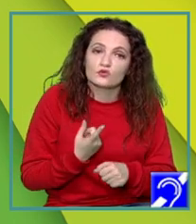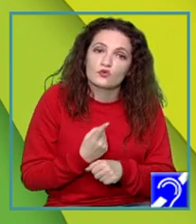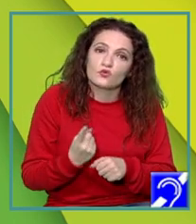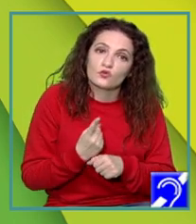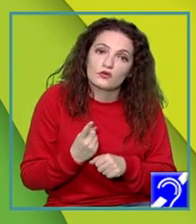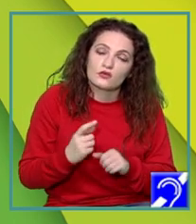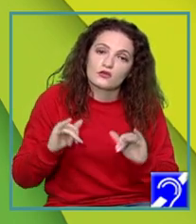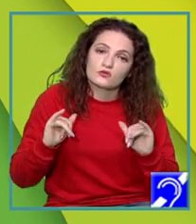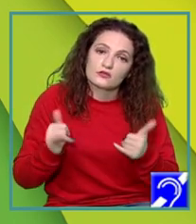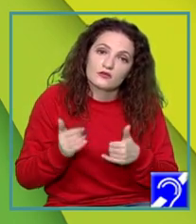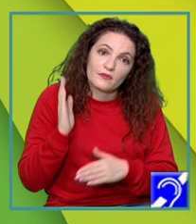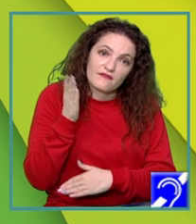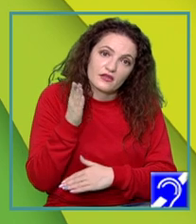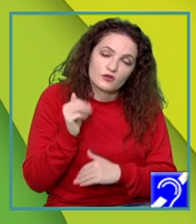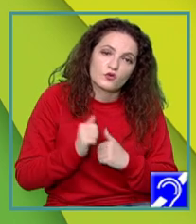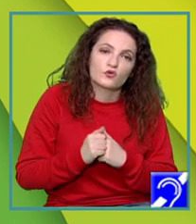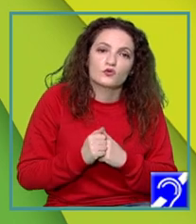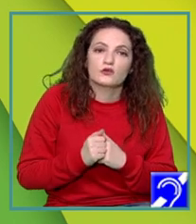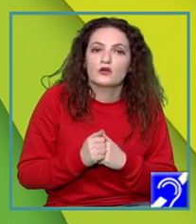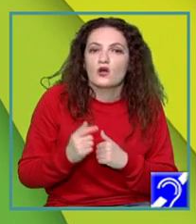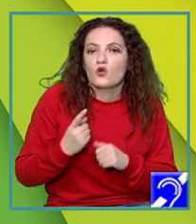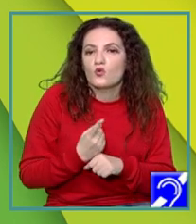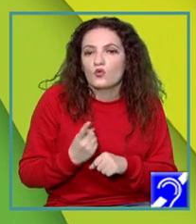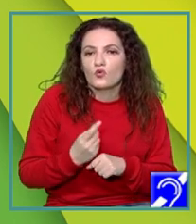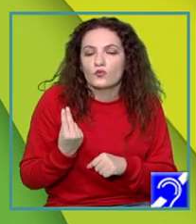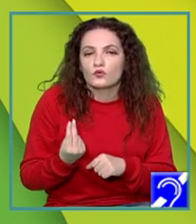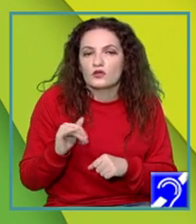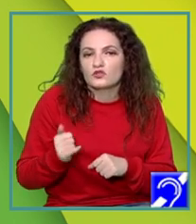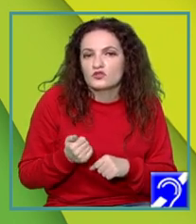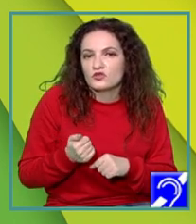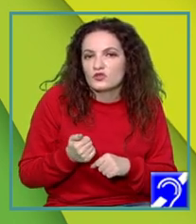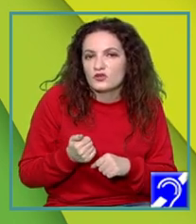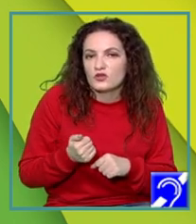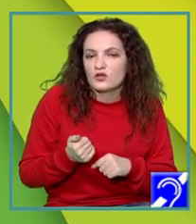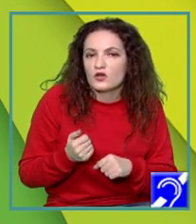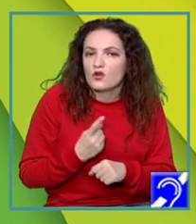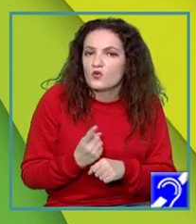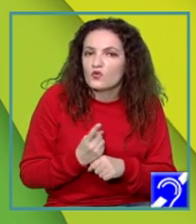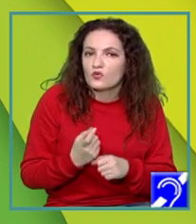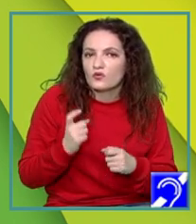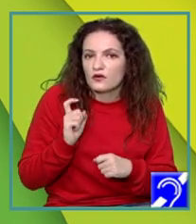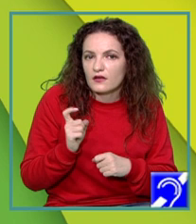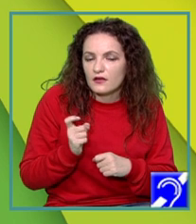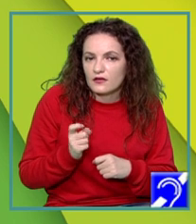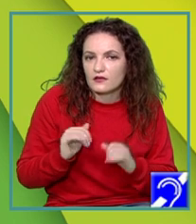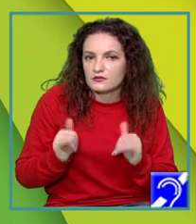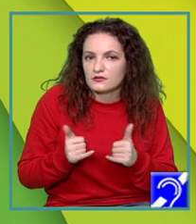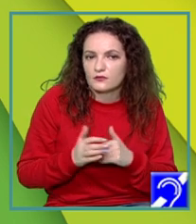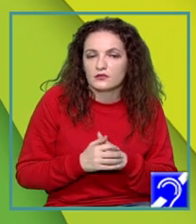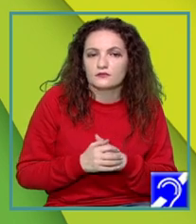dar și consecințele negative ale amânării acestor activități și abia atunci să decid în consecință.